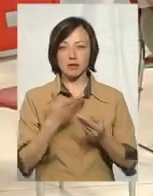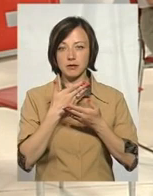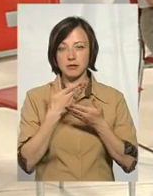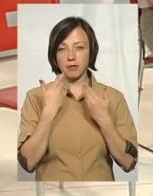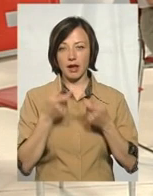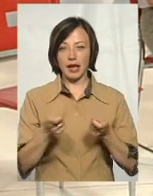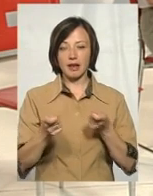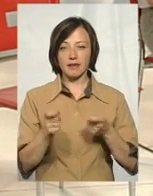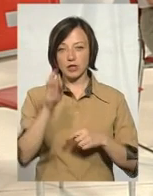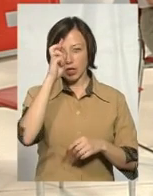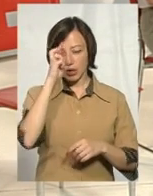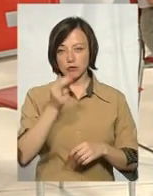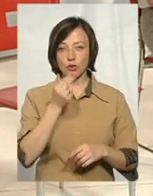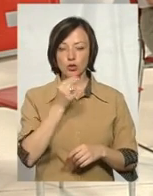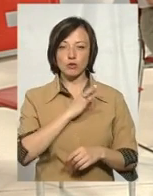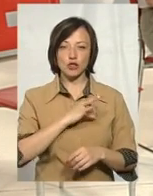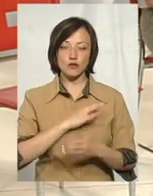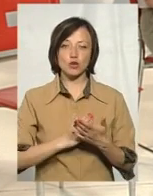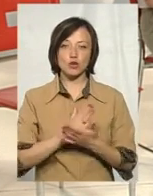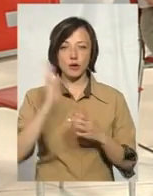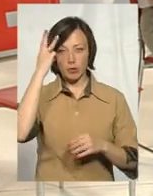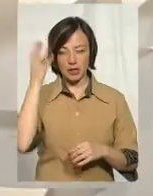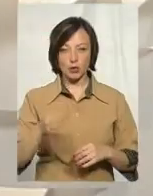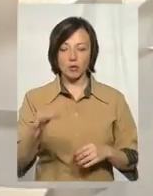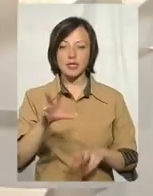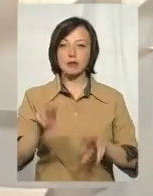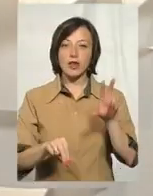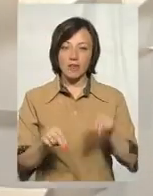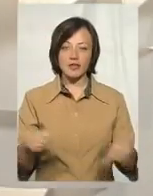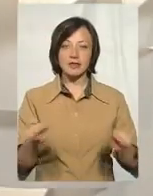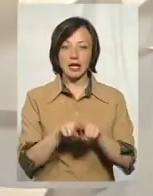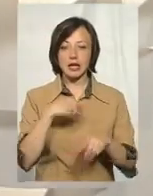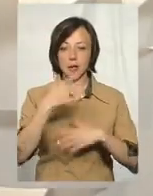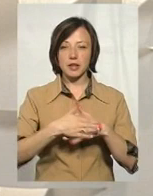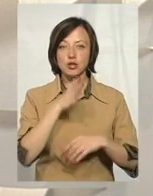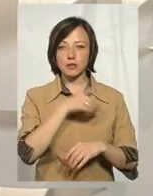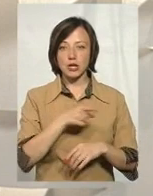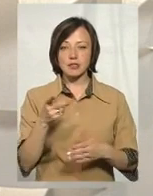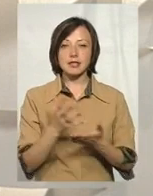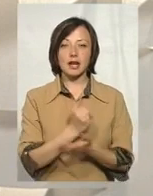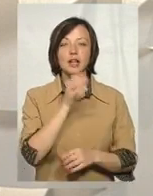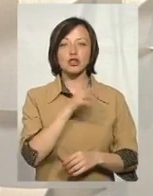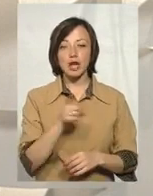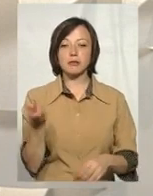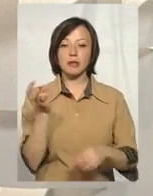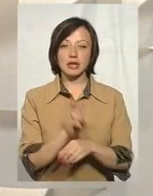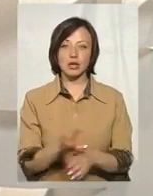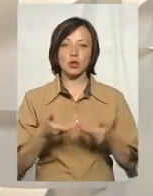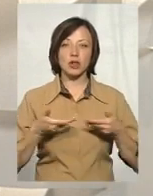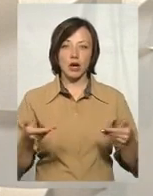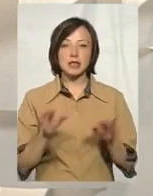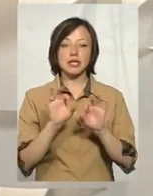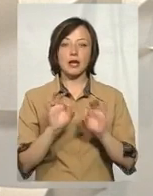його керівник Держпродспоживслужби у Хмельницькій області. Сподіваюся,-таки, найближчим часом він знайде час, аби прийти до нас і